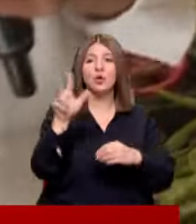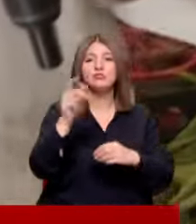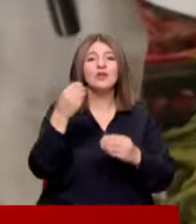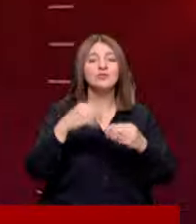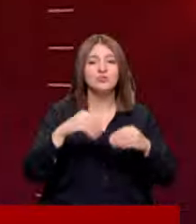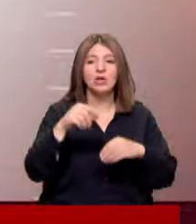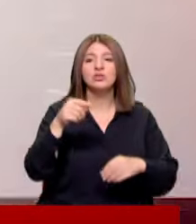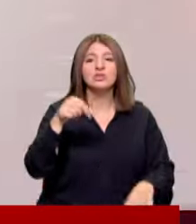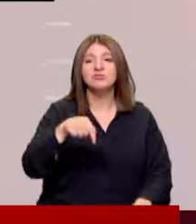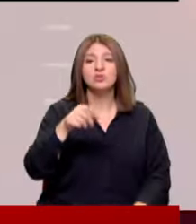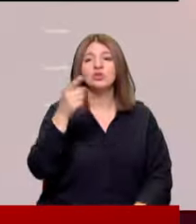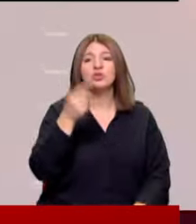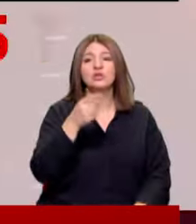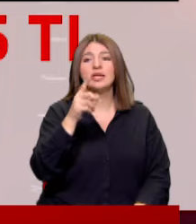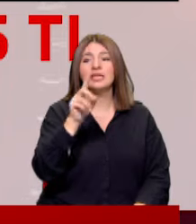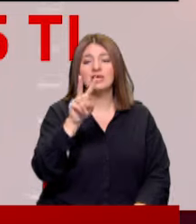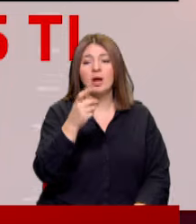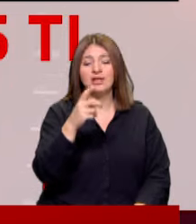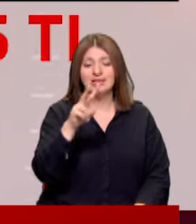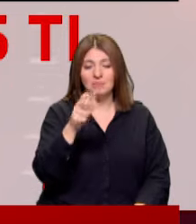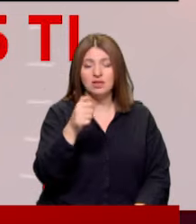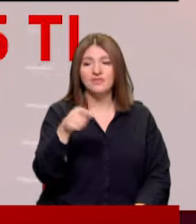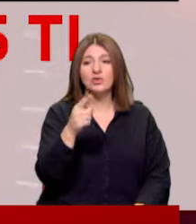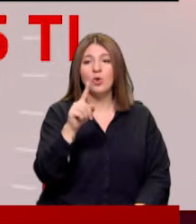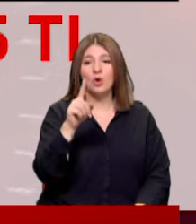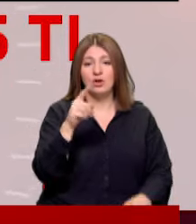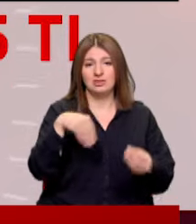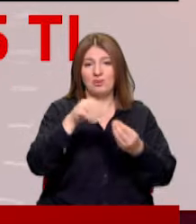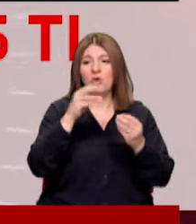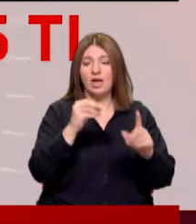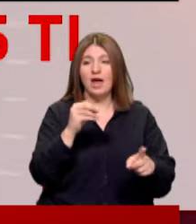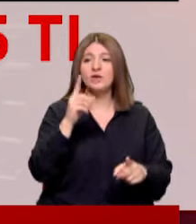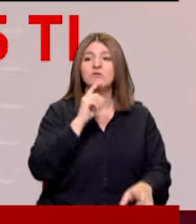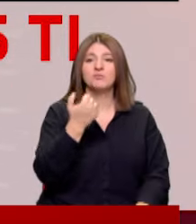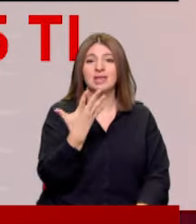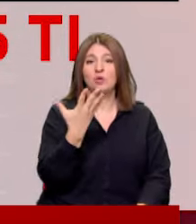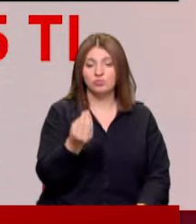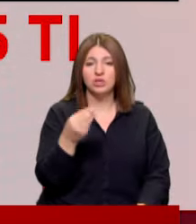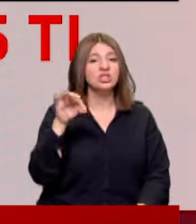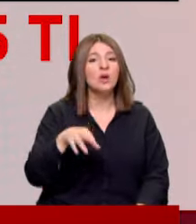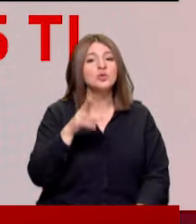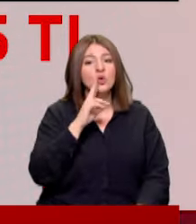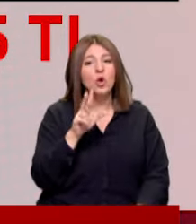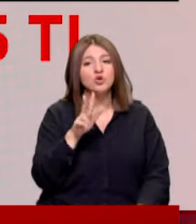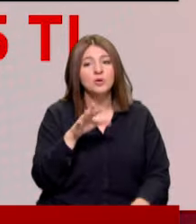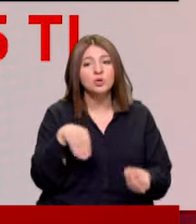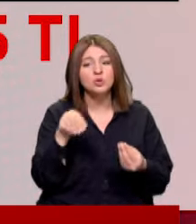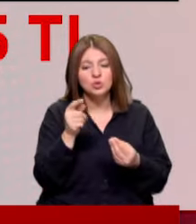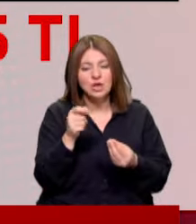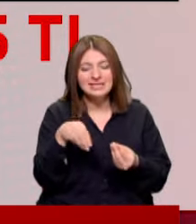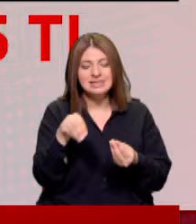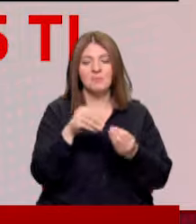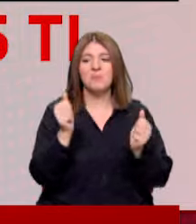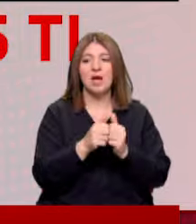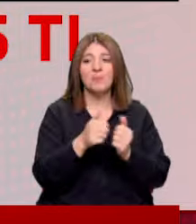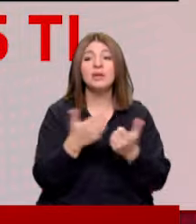yumurta %26,192 zamlanarak Bir yılda 165 liraya ulaşmıştı Şimdi son 35 kuruşluk zamla